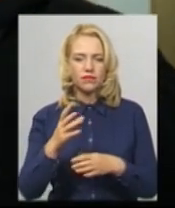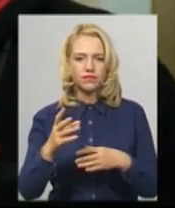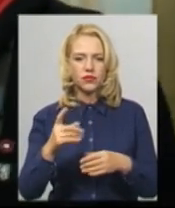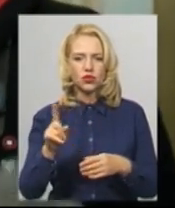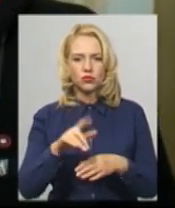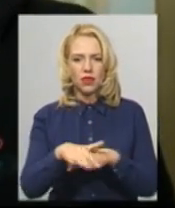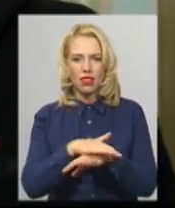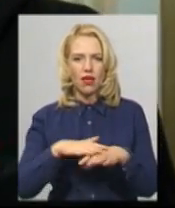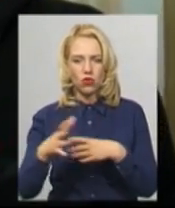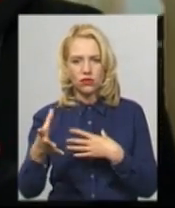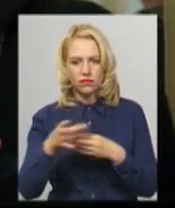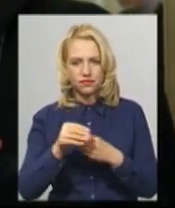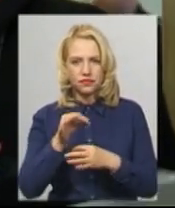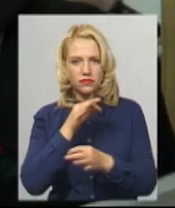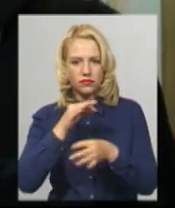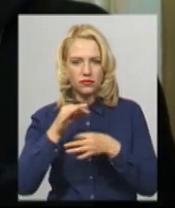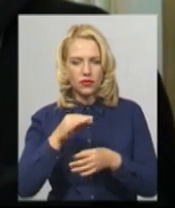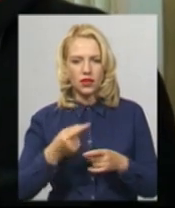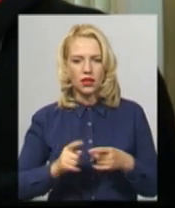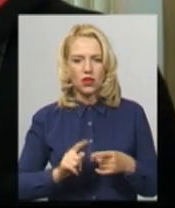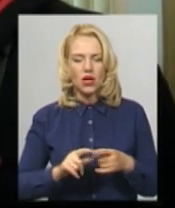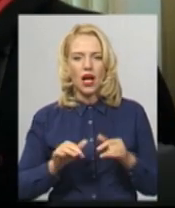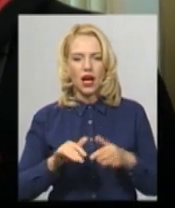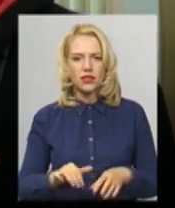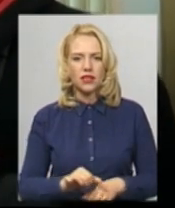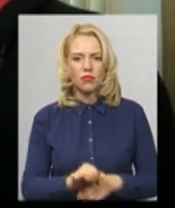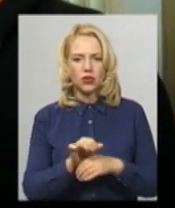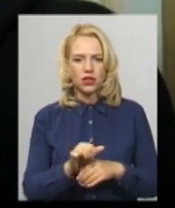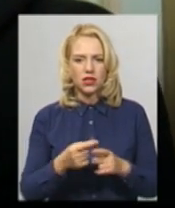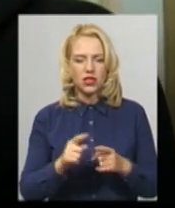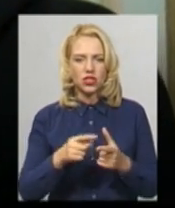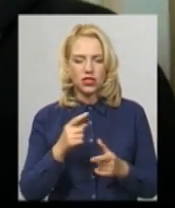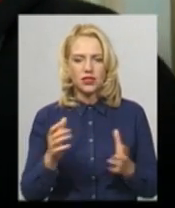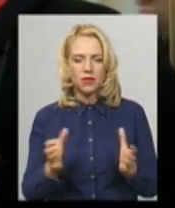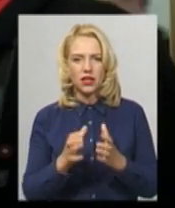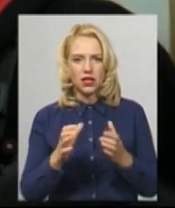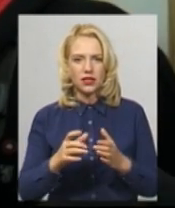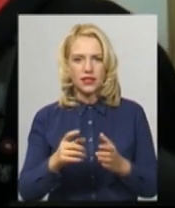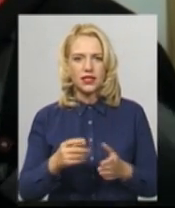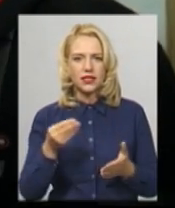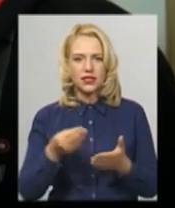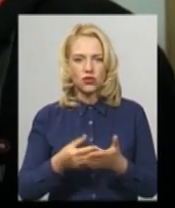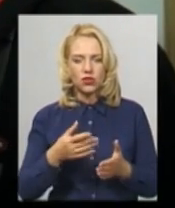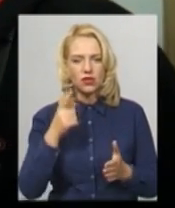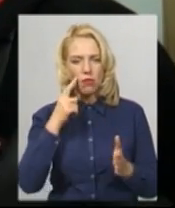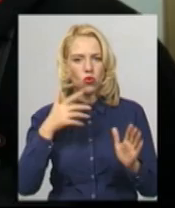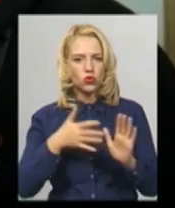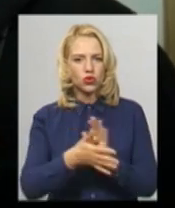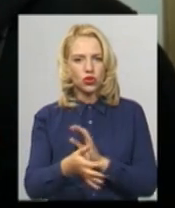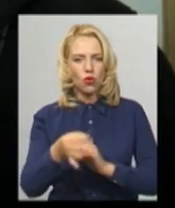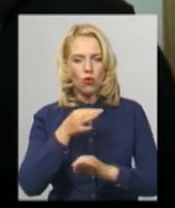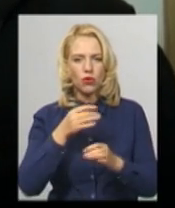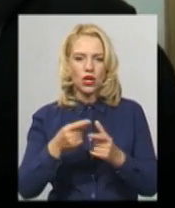Акція протесту, власне, за те, чи збереглися цінності прозорих публічних обговорень, чи буде